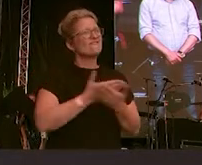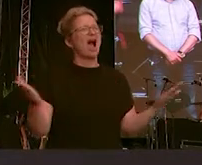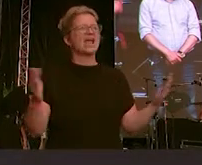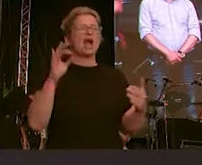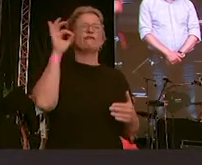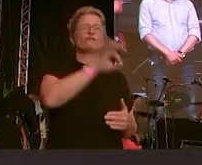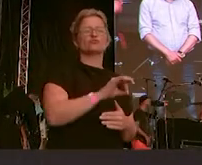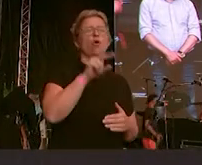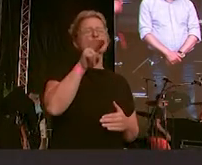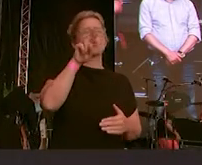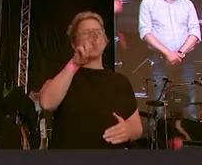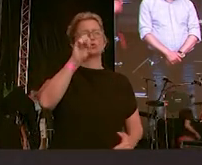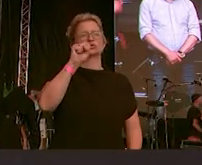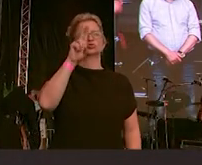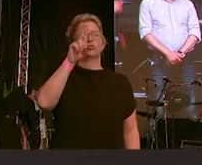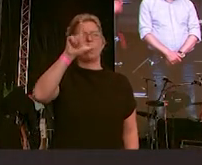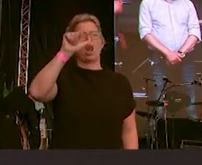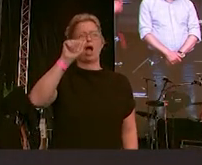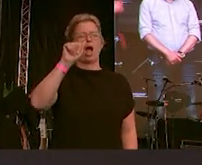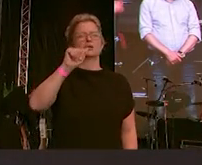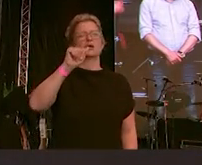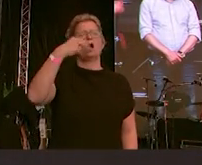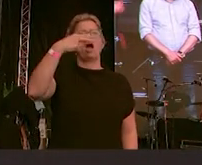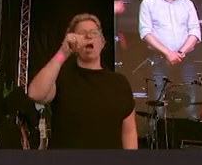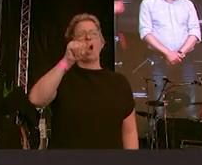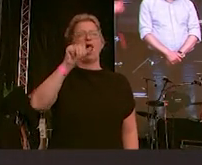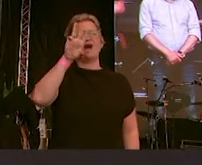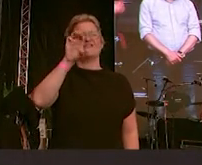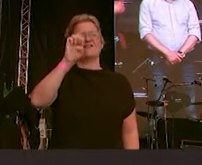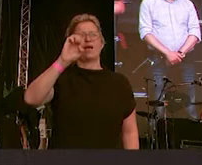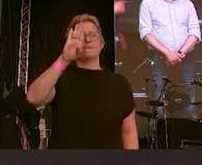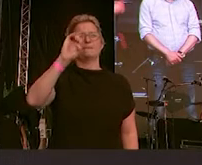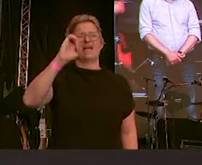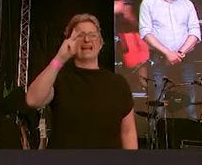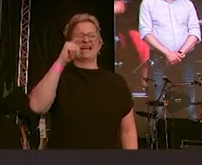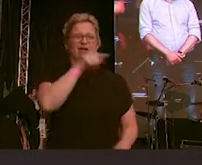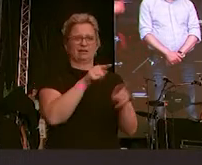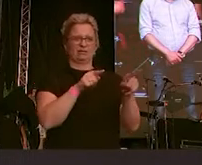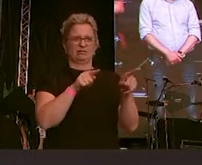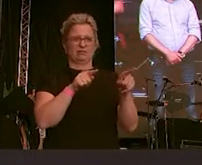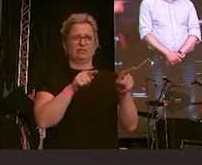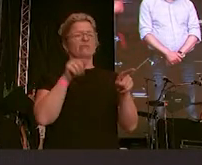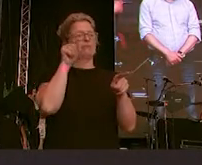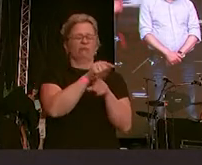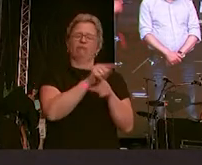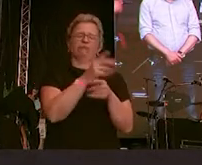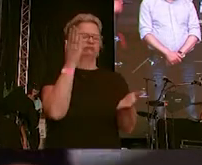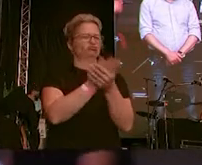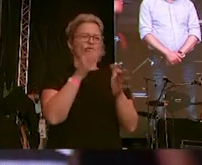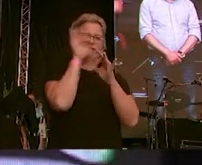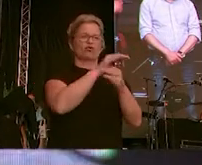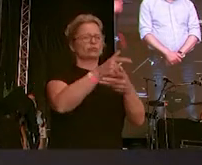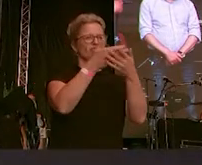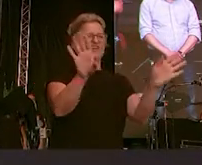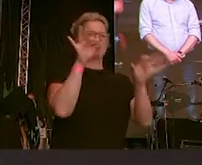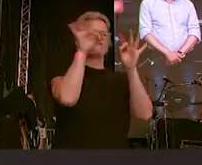Ursula Haverbeck, eine ganz bekannte Holocaust-Leugnerin, fordern. Auch das öffentliche Zeigen des